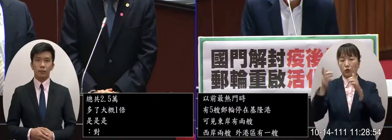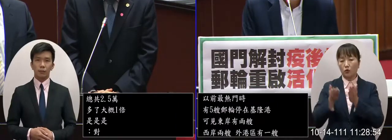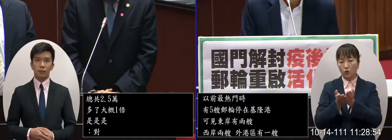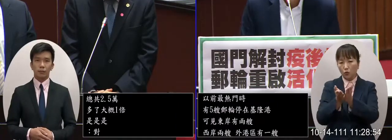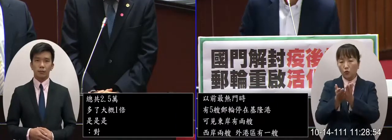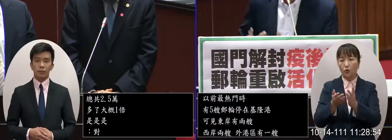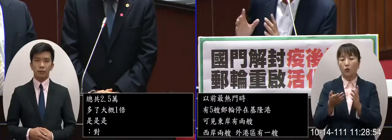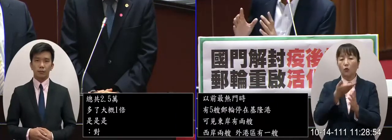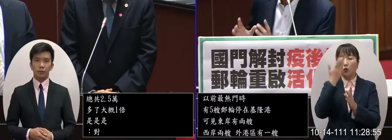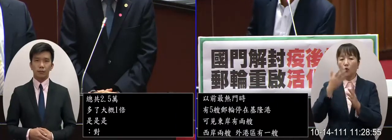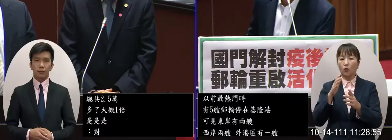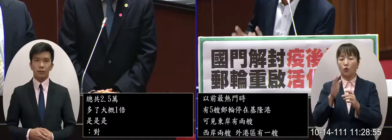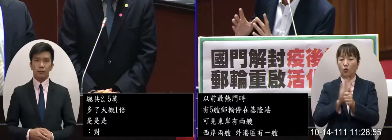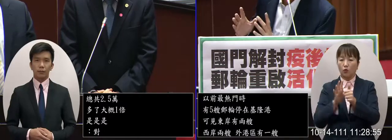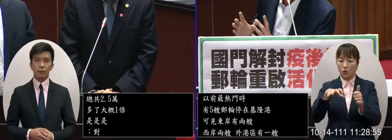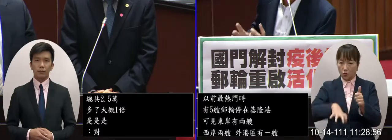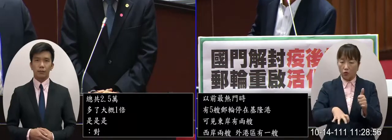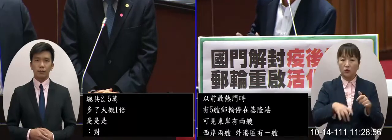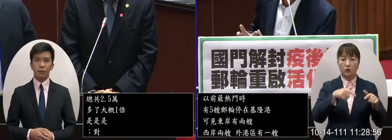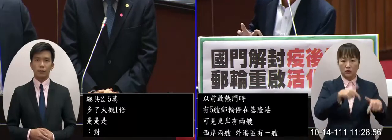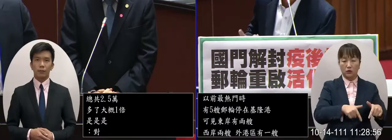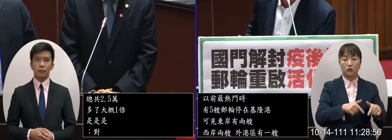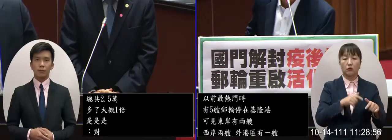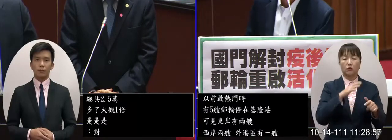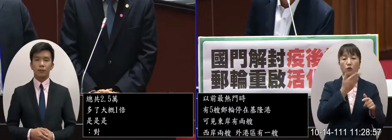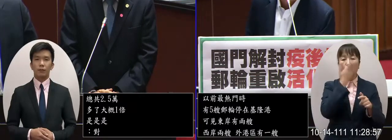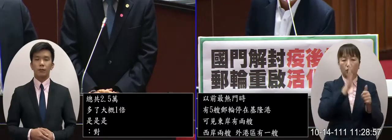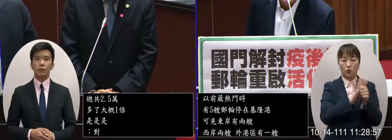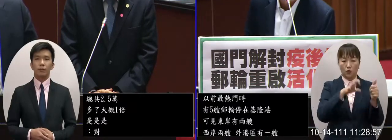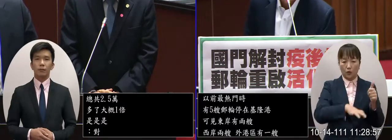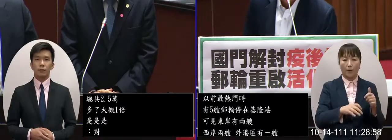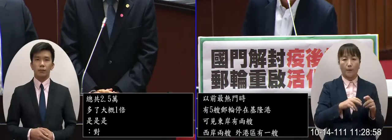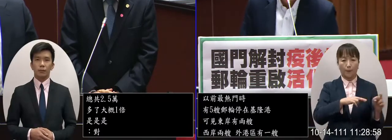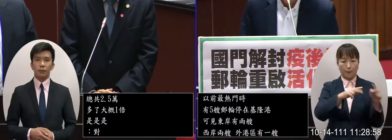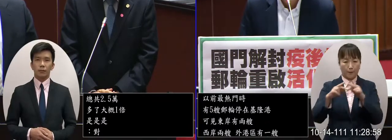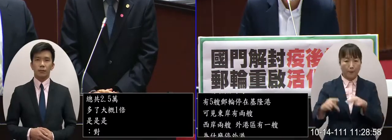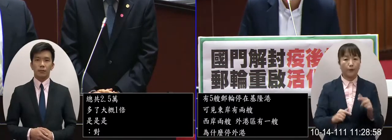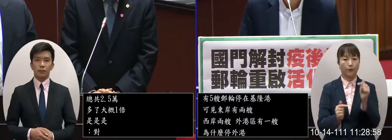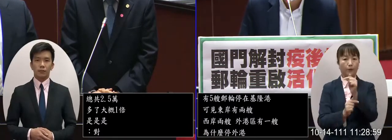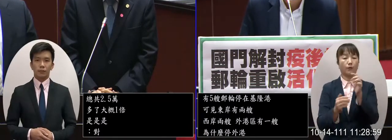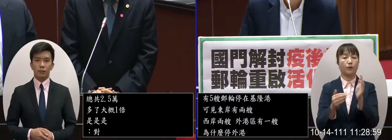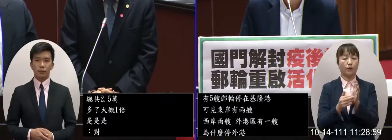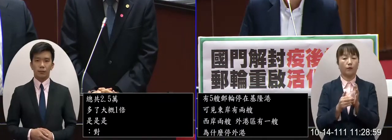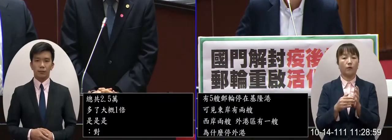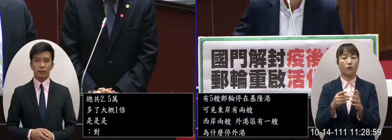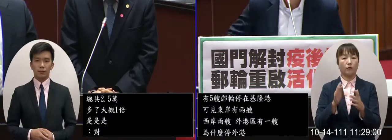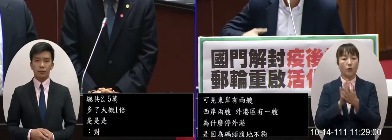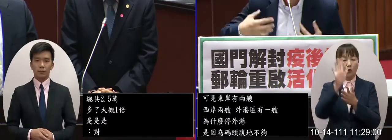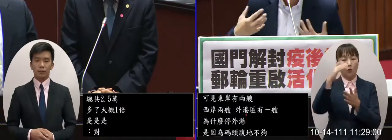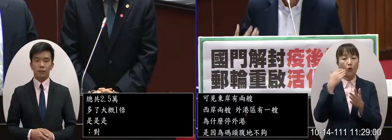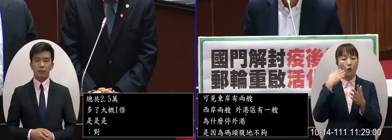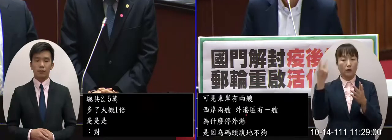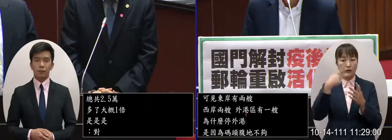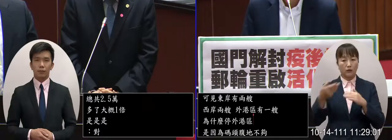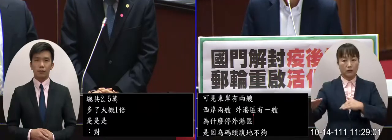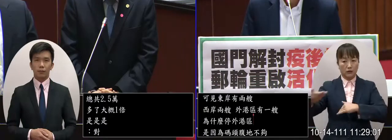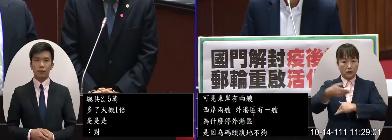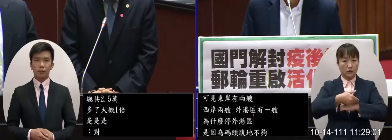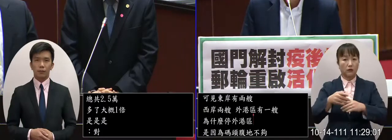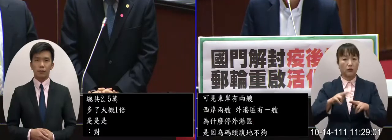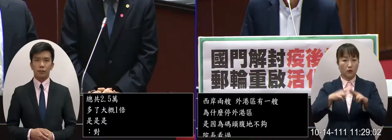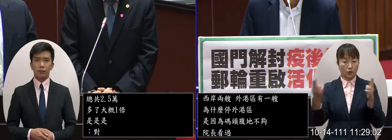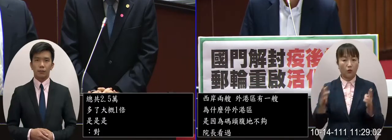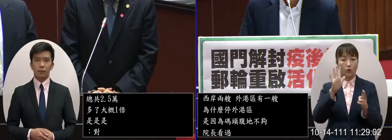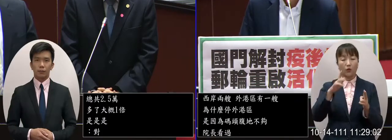郵輪旅客中心西岸的郵輪旅客中心都做的建置完畢了所以我相信當未來郵輪再開放的時候